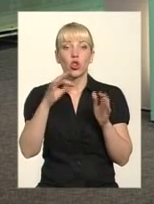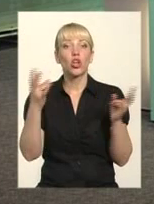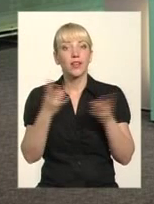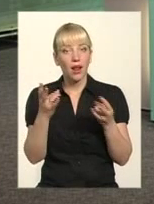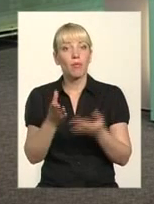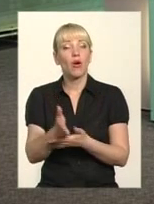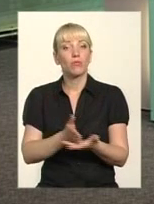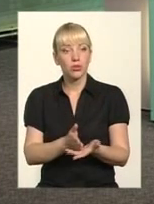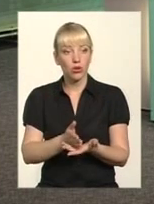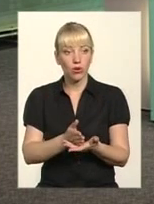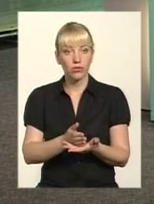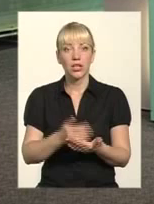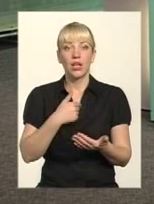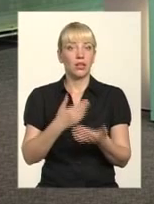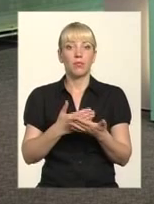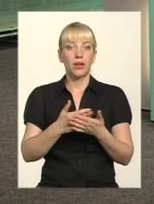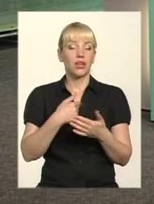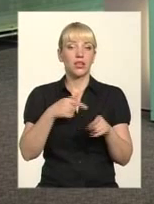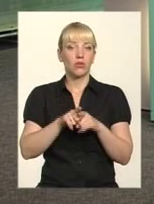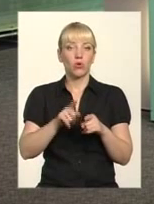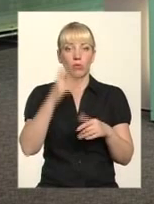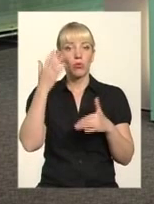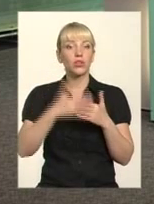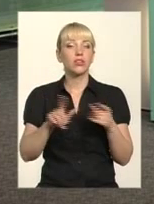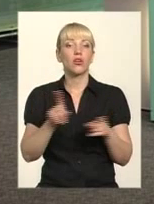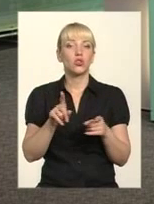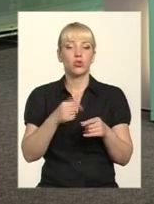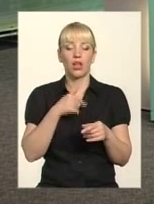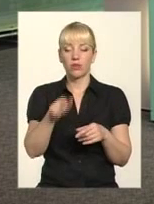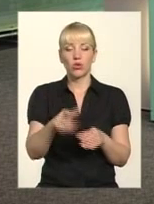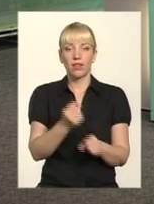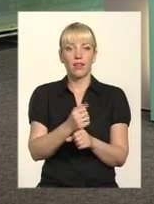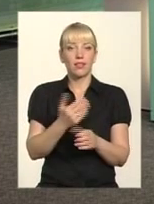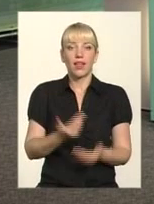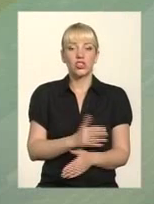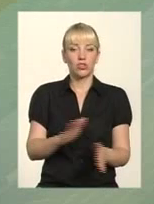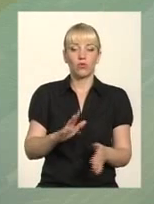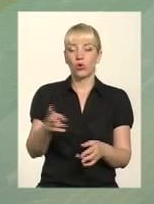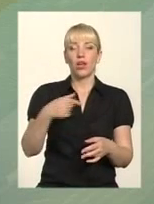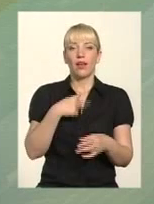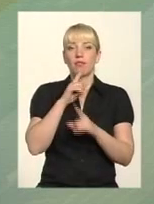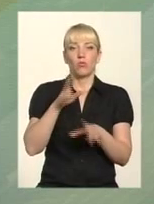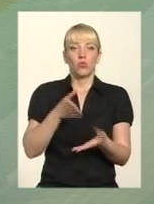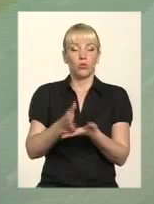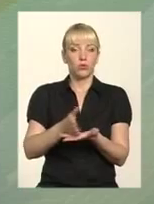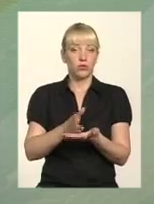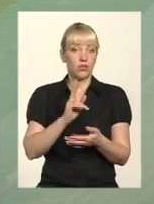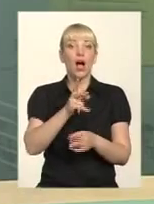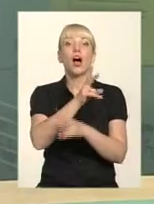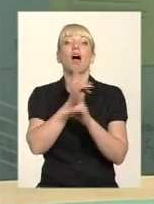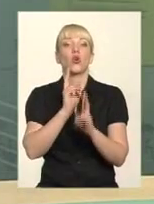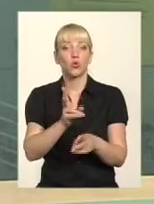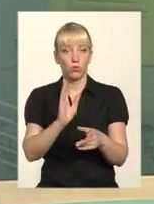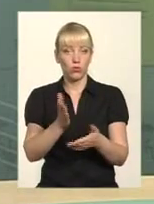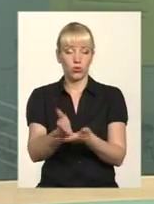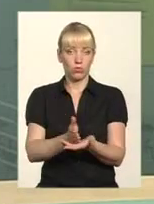живу, чи цього співвласника не буду обслуговувати. А хто має обслуговувати? Хто прийде зі сторони та саме? От якщо говорити на